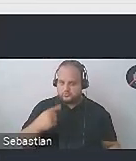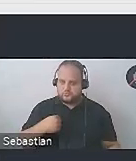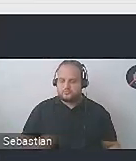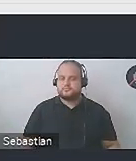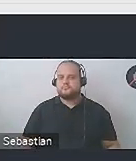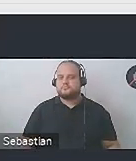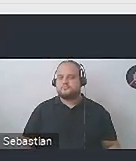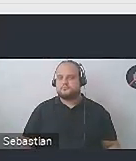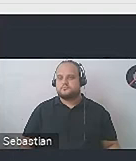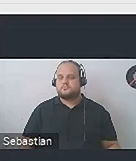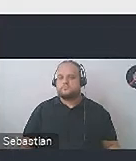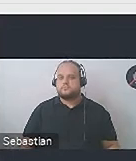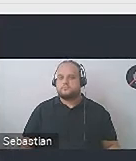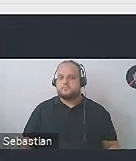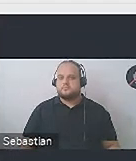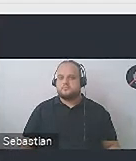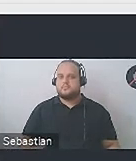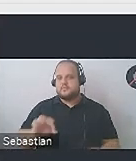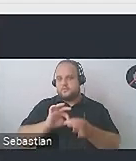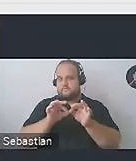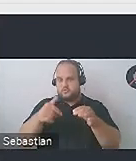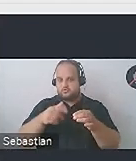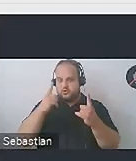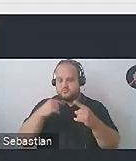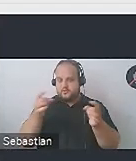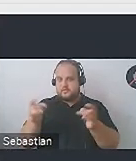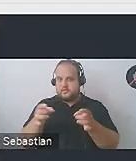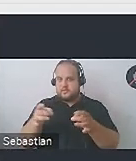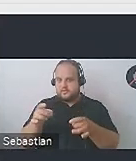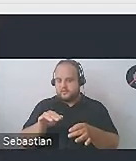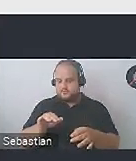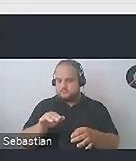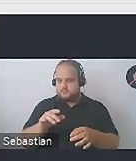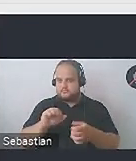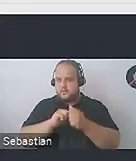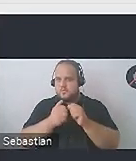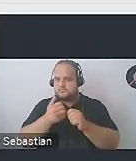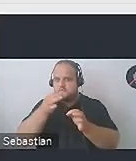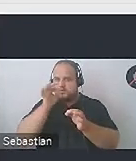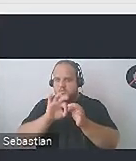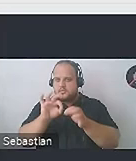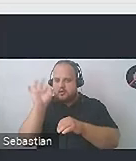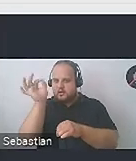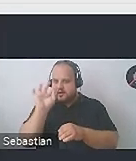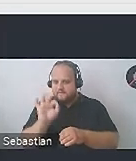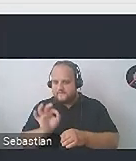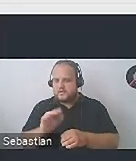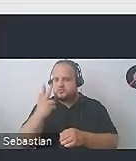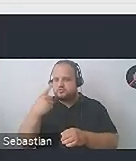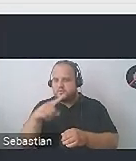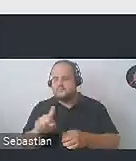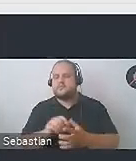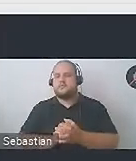ciekawostka, niektóre osoby, które grają w gry albo zajmują się taką skomplikowaną grafiką, na przykład grafika 3D,